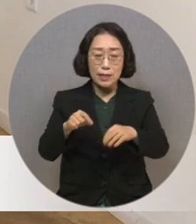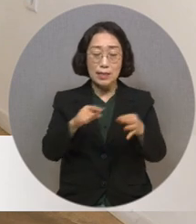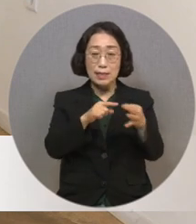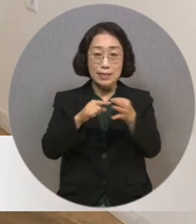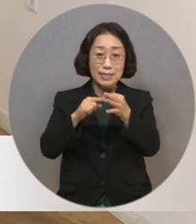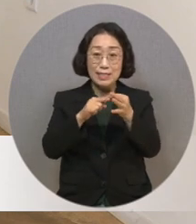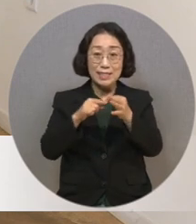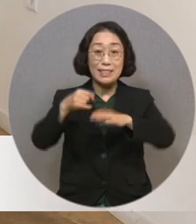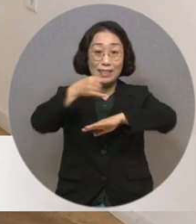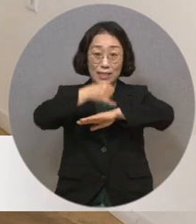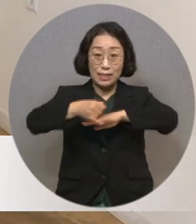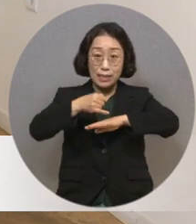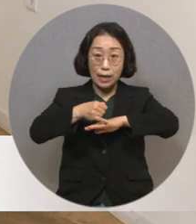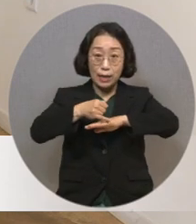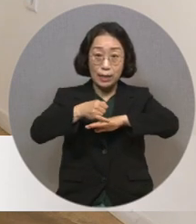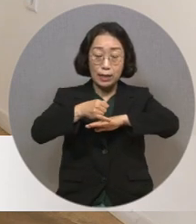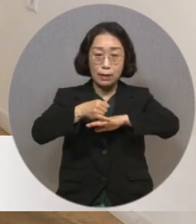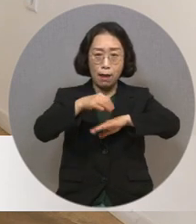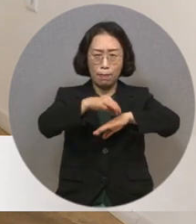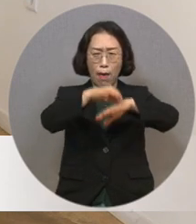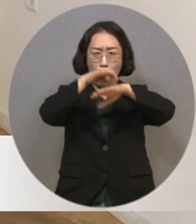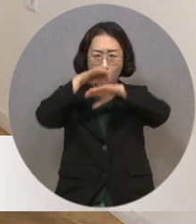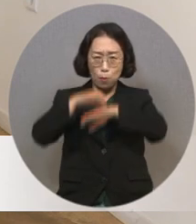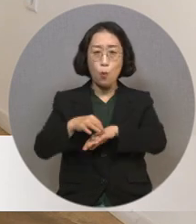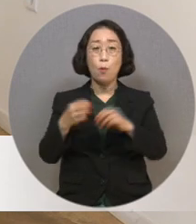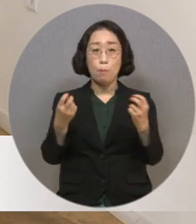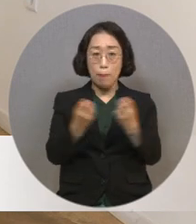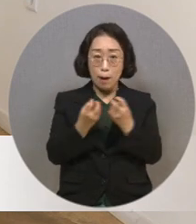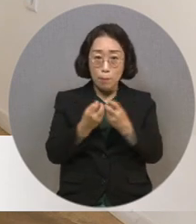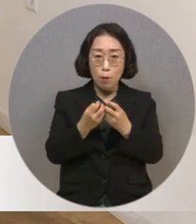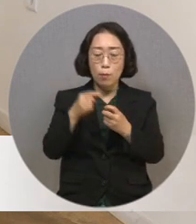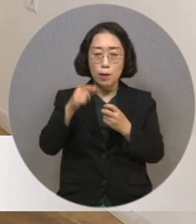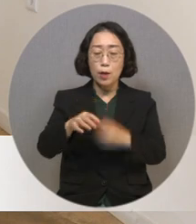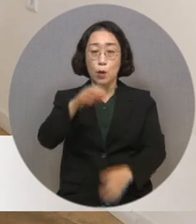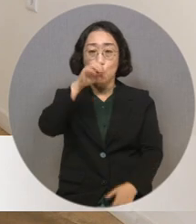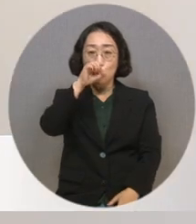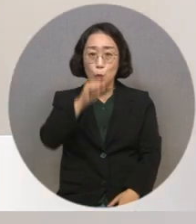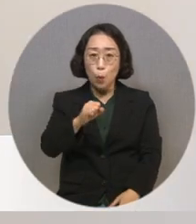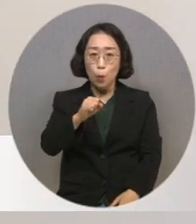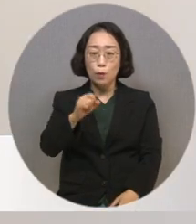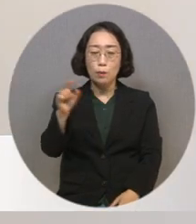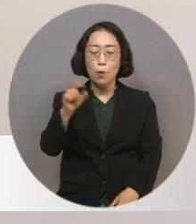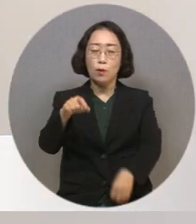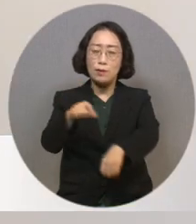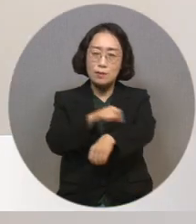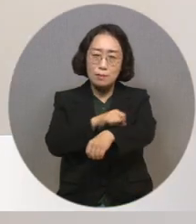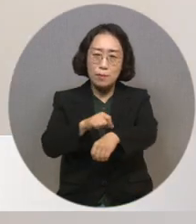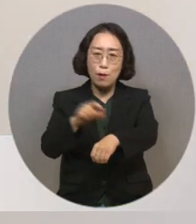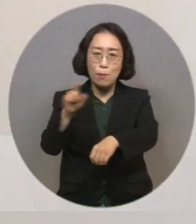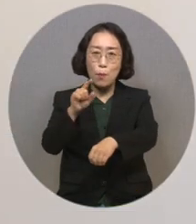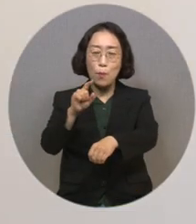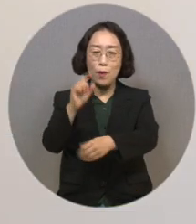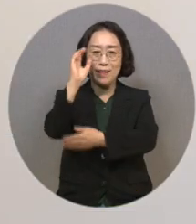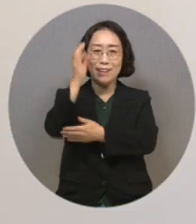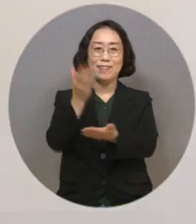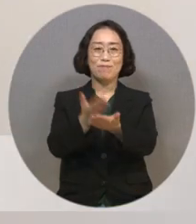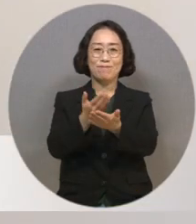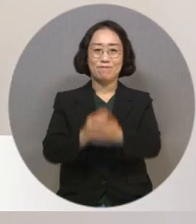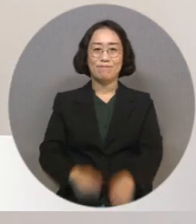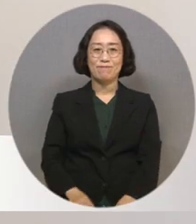캘리그라피를 적용해서 하셨는데요. 캘리그라피의 어떤 장점이나 특이한 점 말씀해 주십시오.